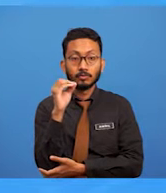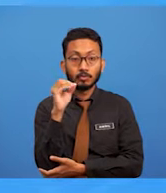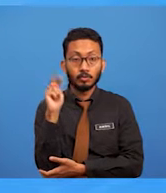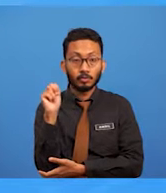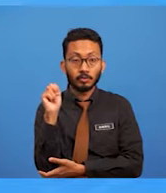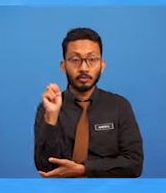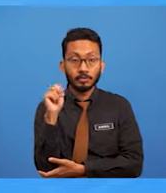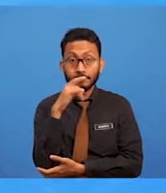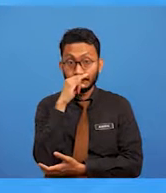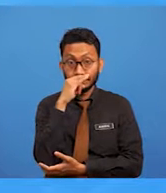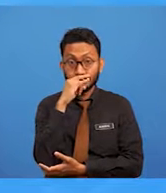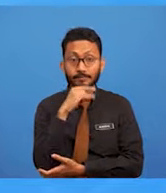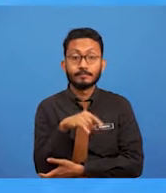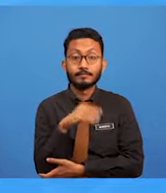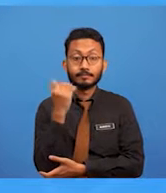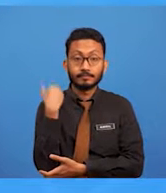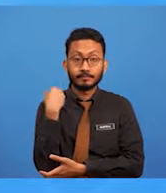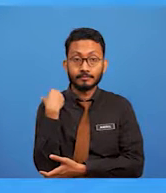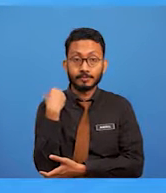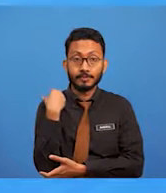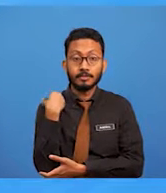Saya akan jelaskan satu persatu.